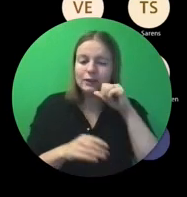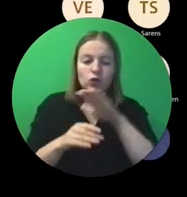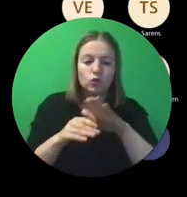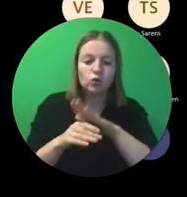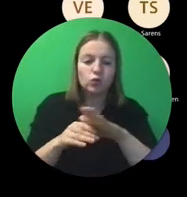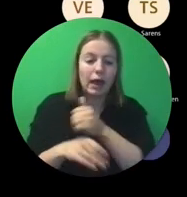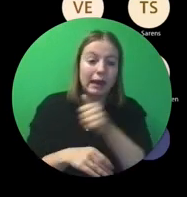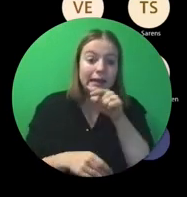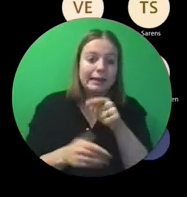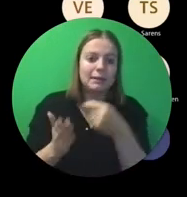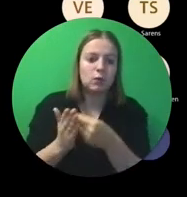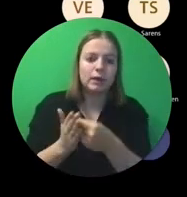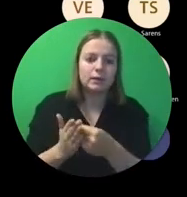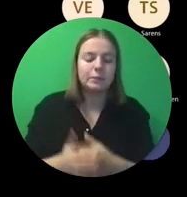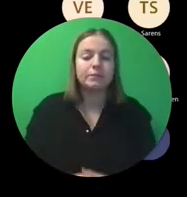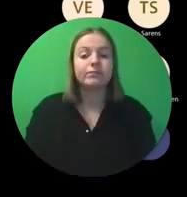op zich.